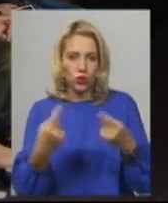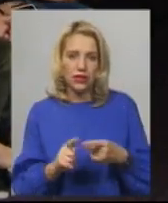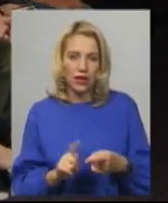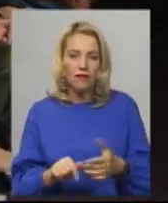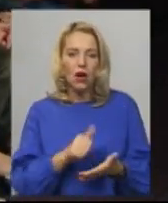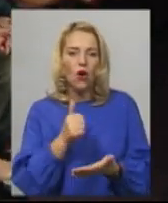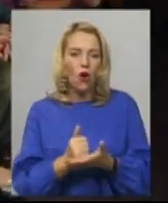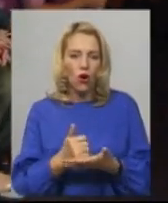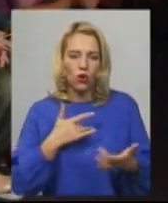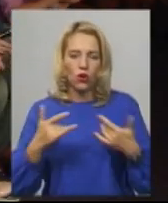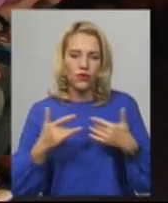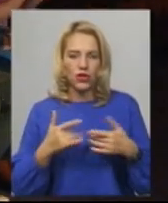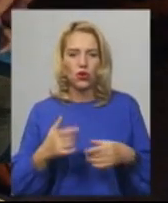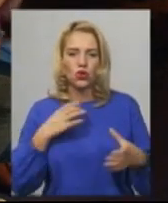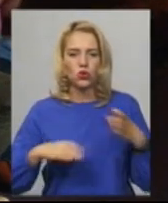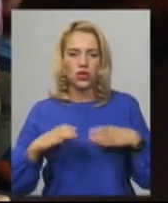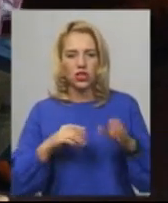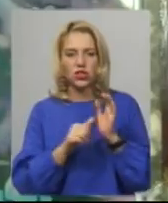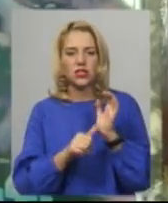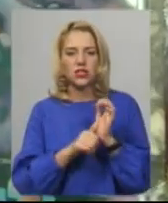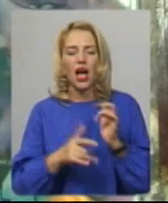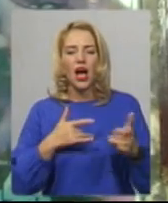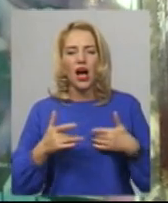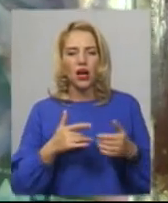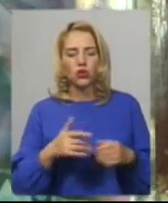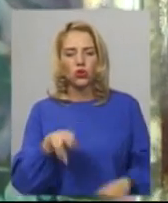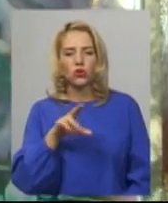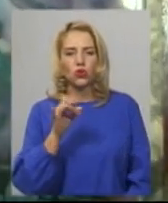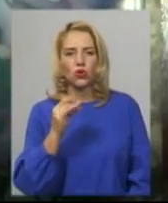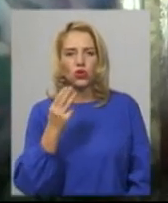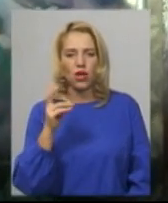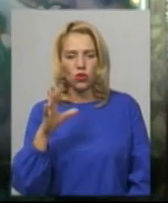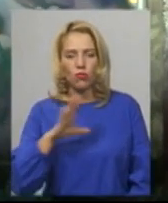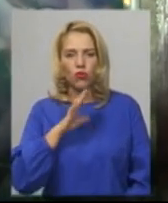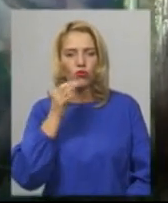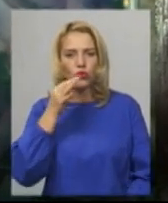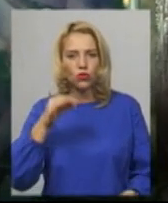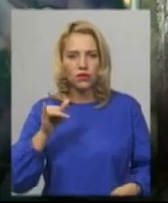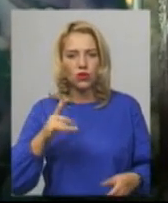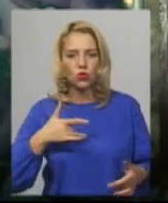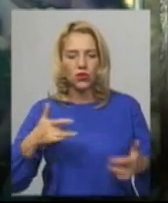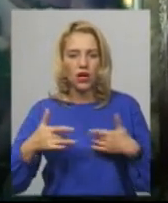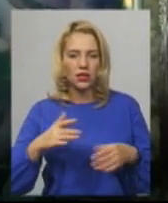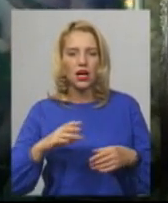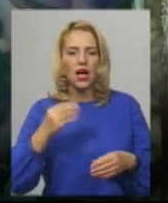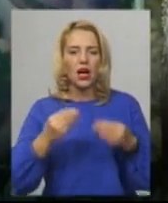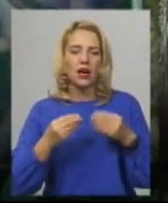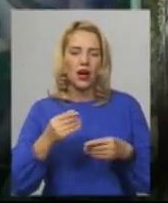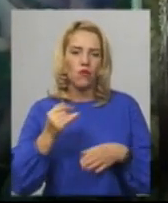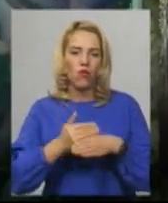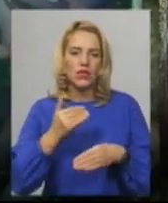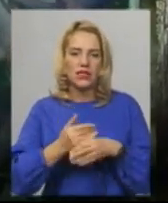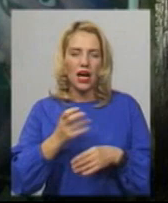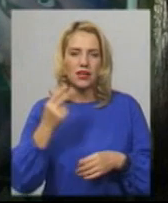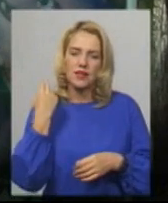диссидента-шестидесятника – актор Дмитро Ярошенко. Був досвід в театрі, я грав чотири роки у виставі за